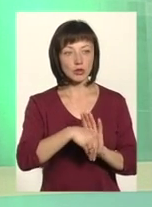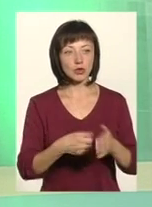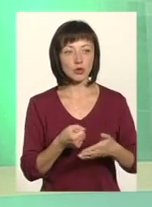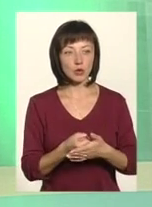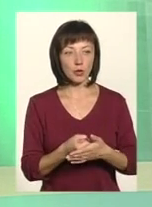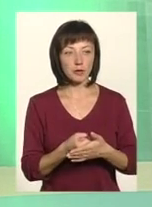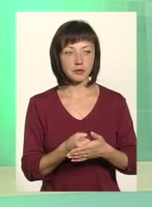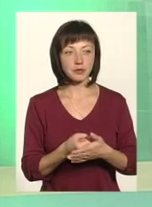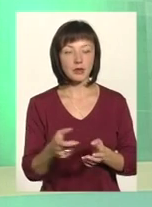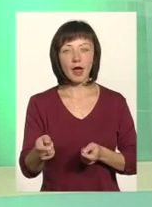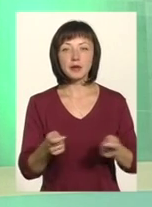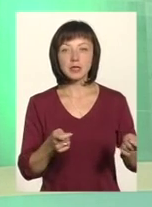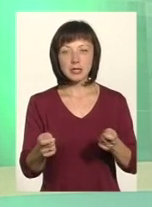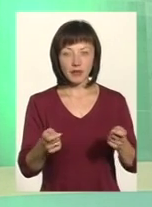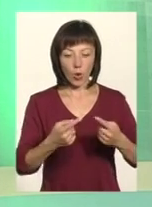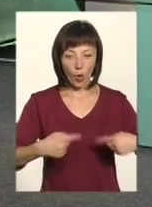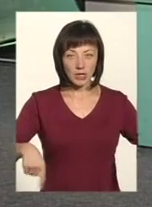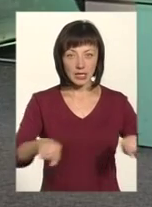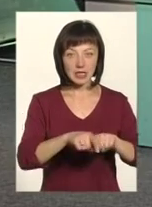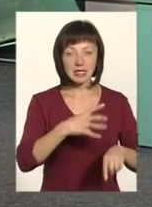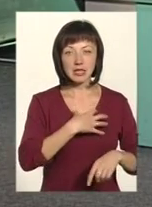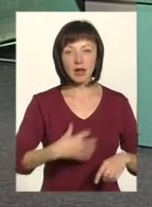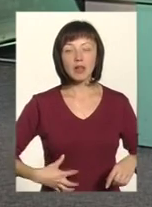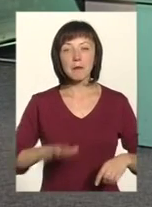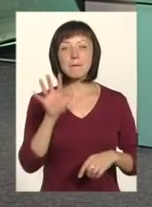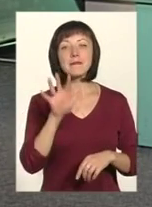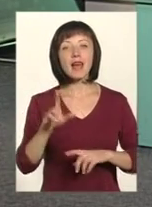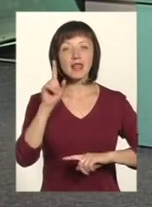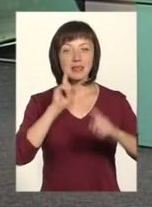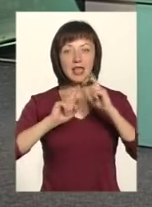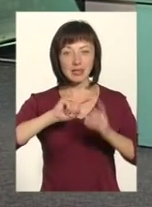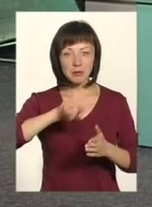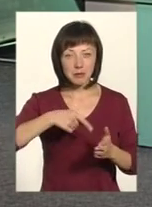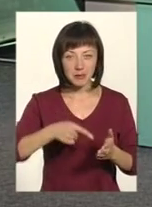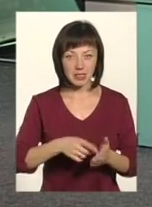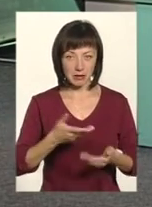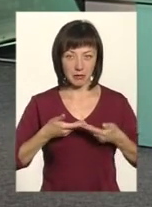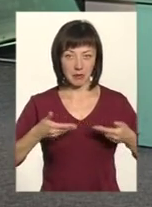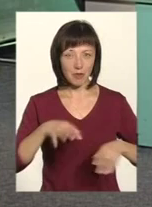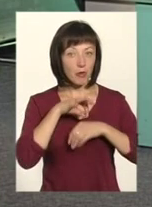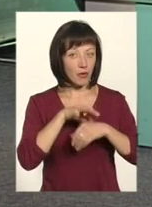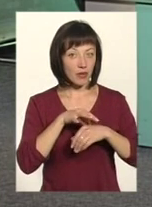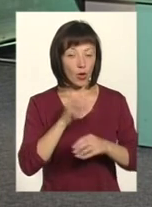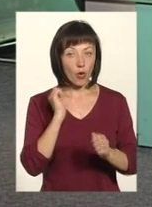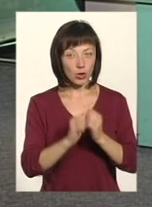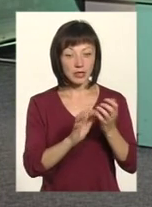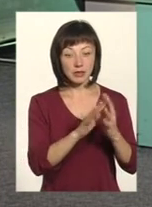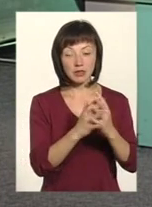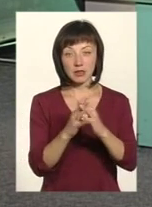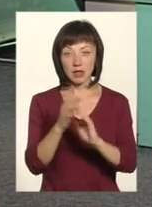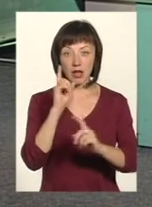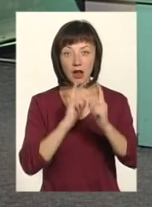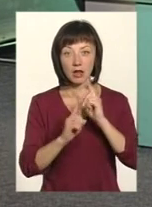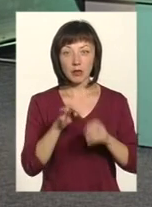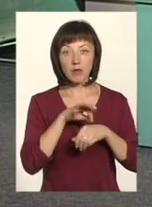адміністративної одиниці Славуцької. П'ять сесій міської ради, пленарні засідні, ми тільки провели Славуцької. Каждая сільська рада провела